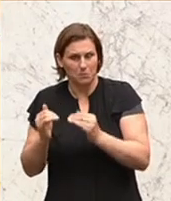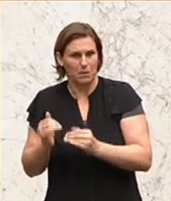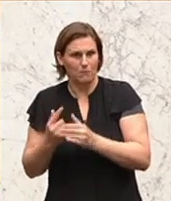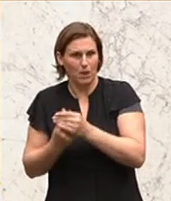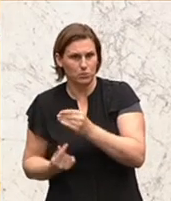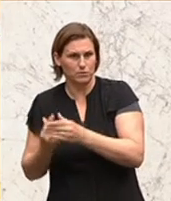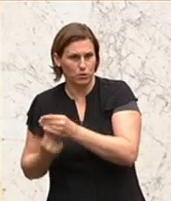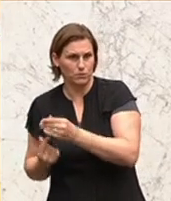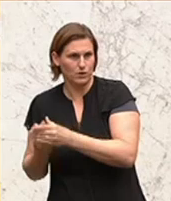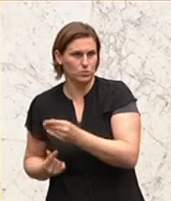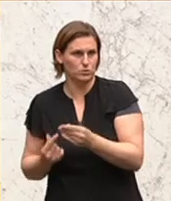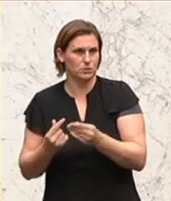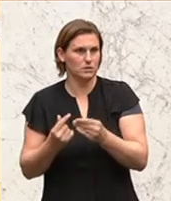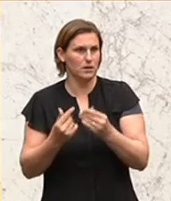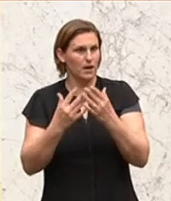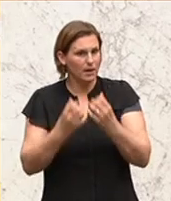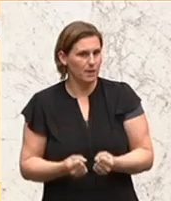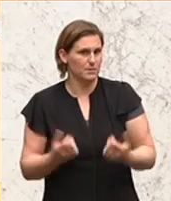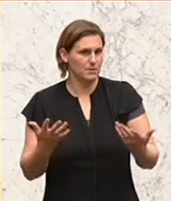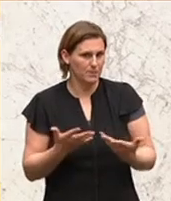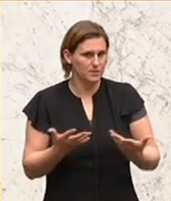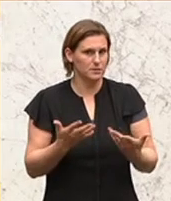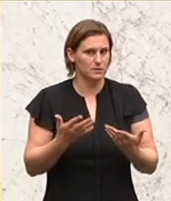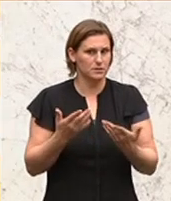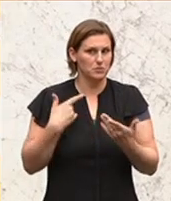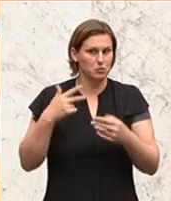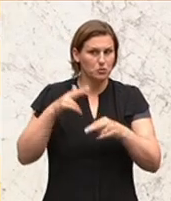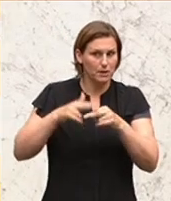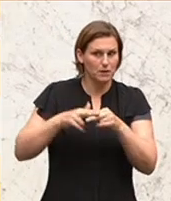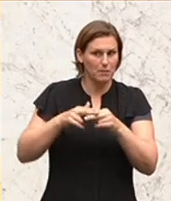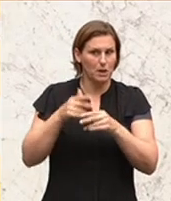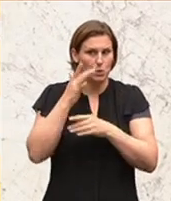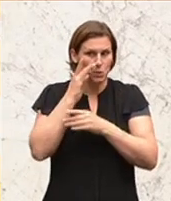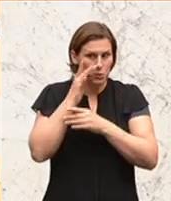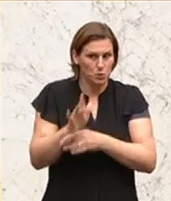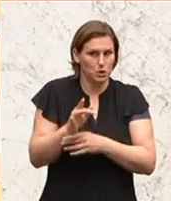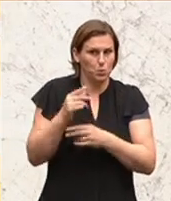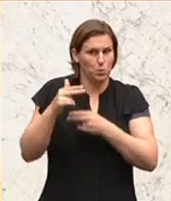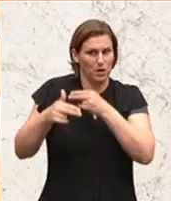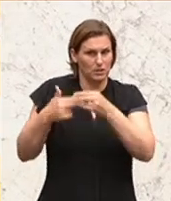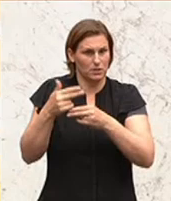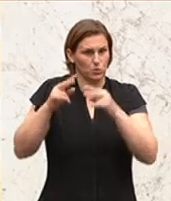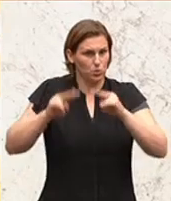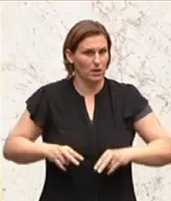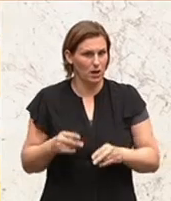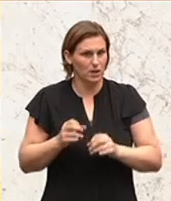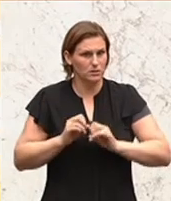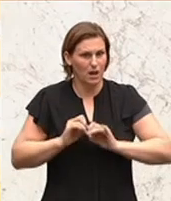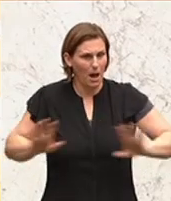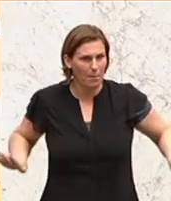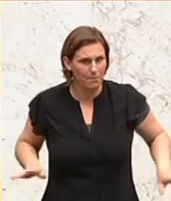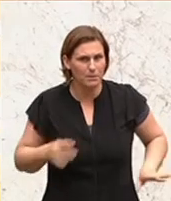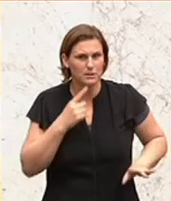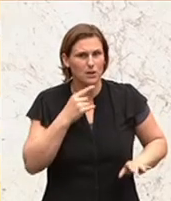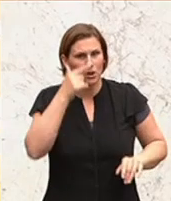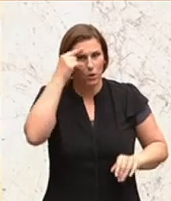Verluste mit. Wissen Sie, was das Ergebnis sein wird? Es wird irgendwann einmal eine Aufkündigung dieser Generationengerechtigkeit geben, weil die Leute sich sagen werden,